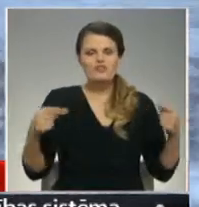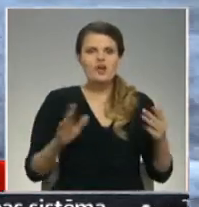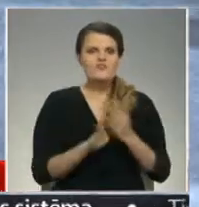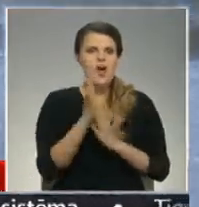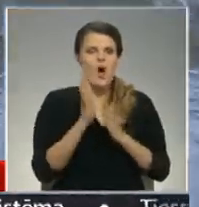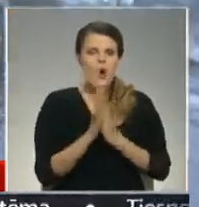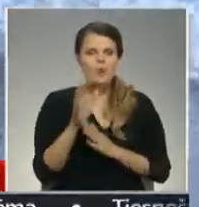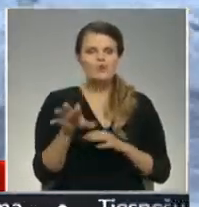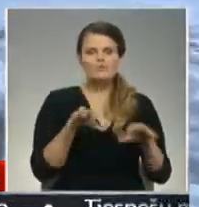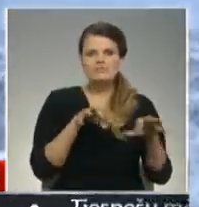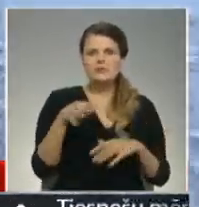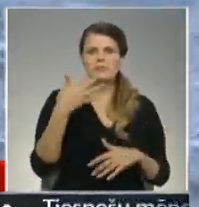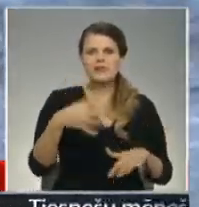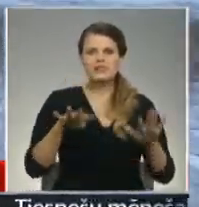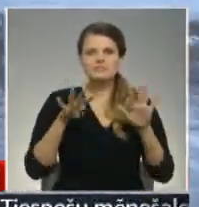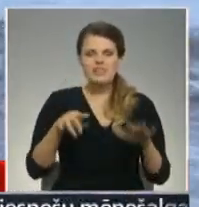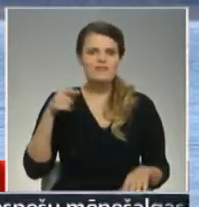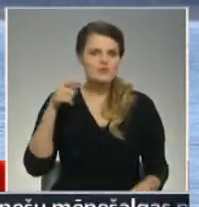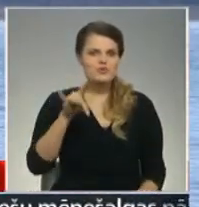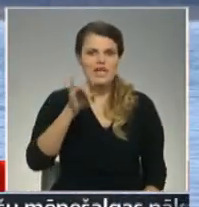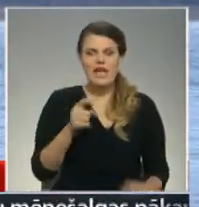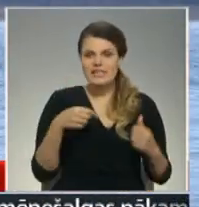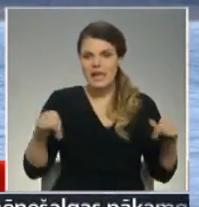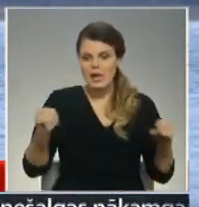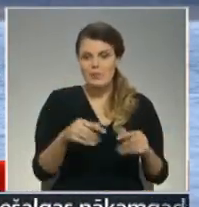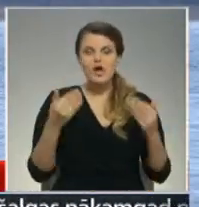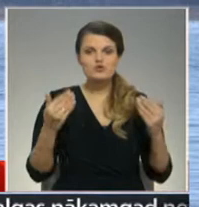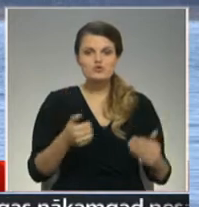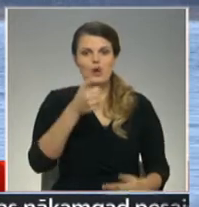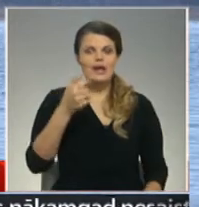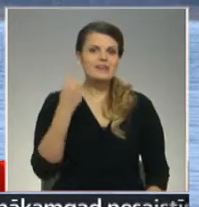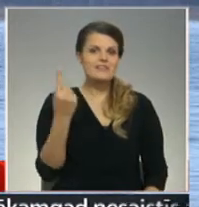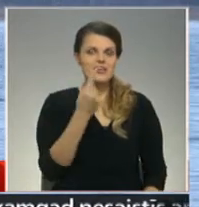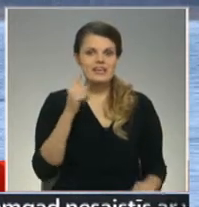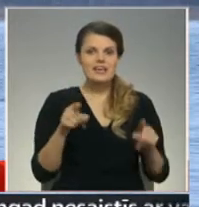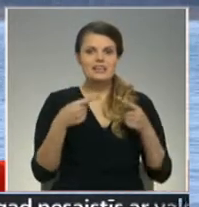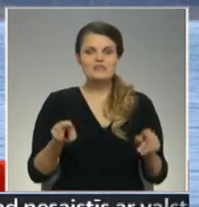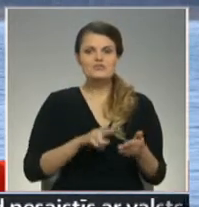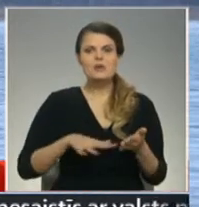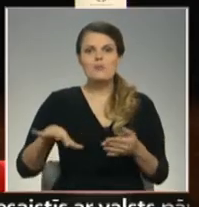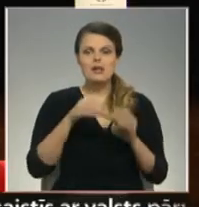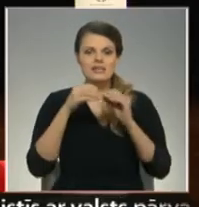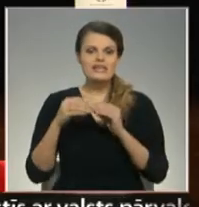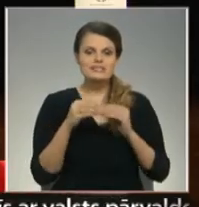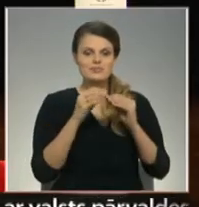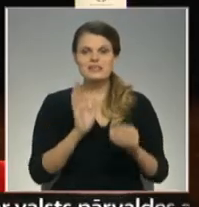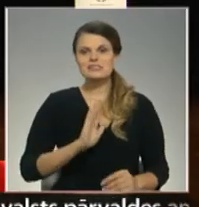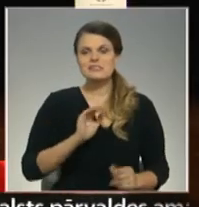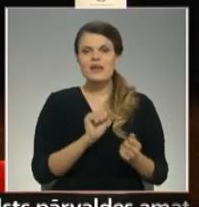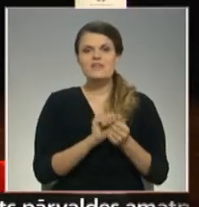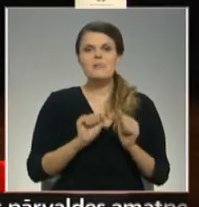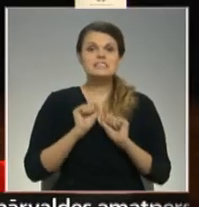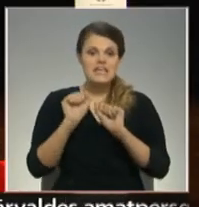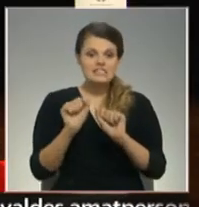vairāk nekā 59 tūkstošu hektāru platībā. Šogad vienīgā Latgales Nacionālā parka desmit gadi sagaidot, dabas aizsardzības